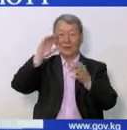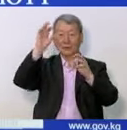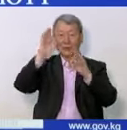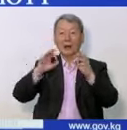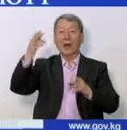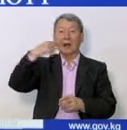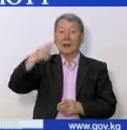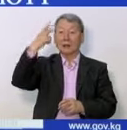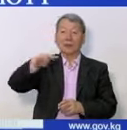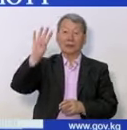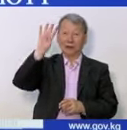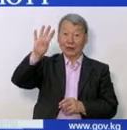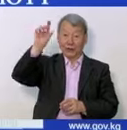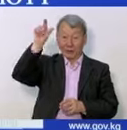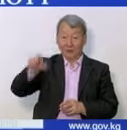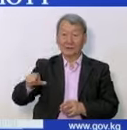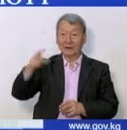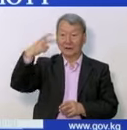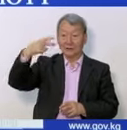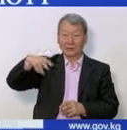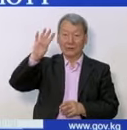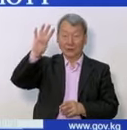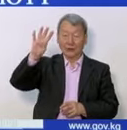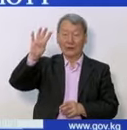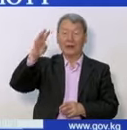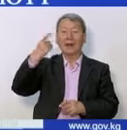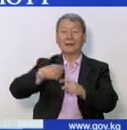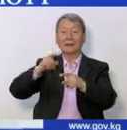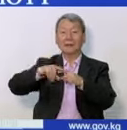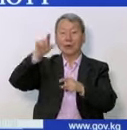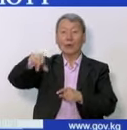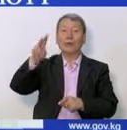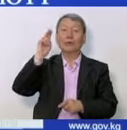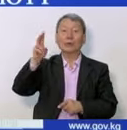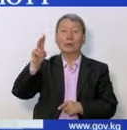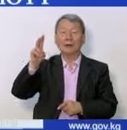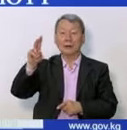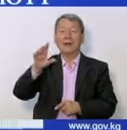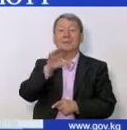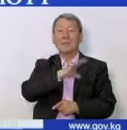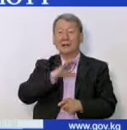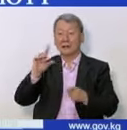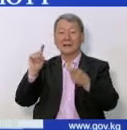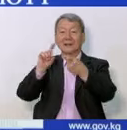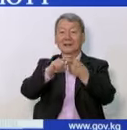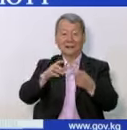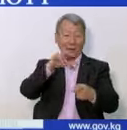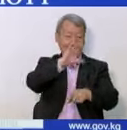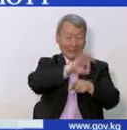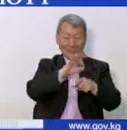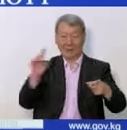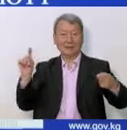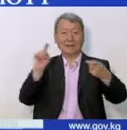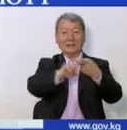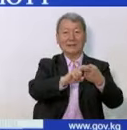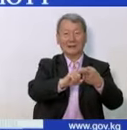человека – это те люди, которые были в контакте с ранее подтвержденными случаями